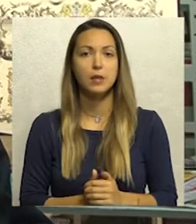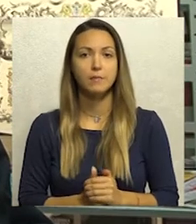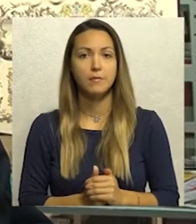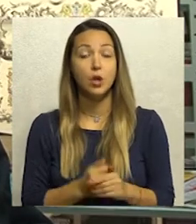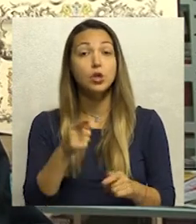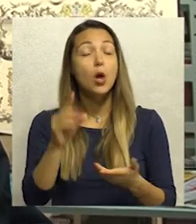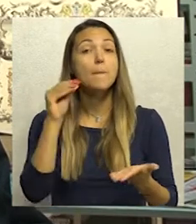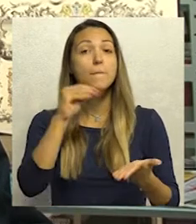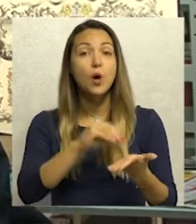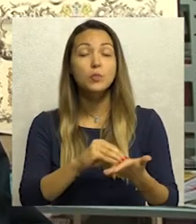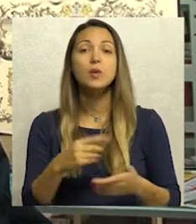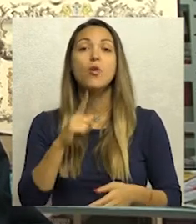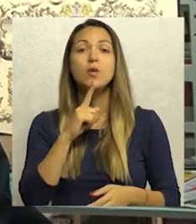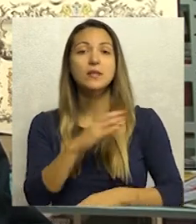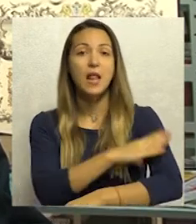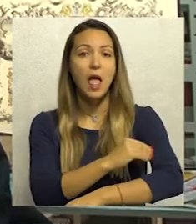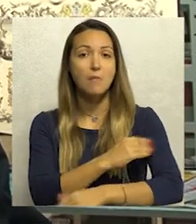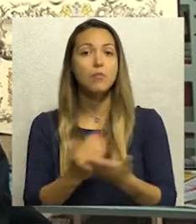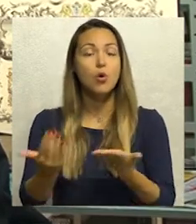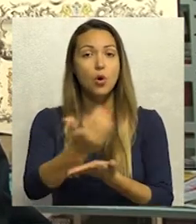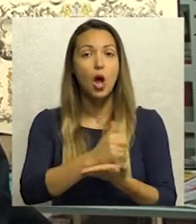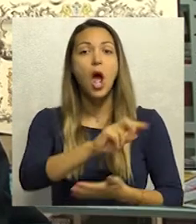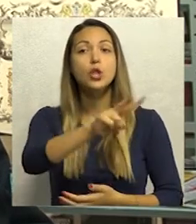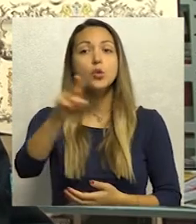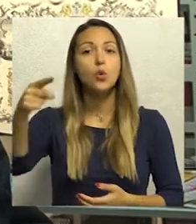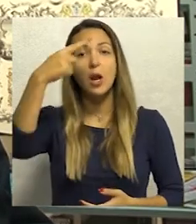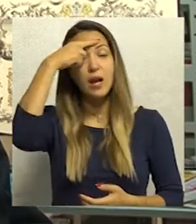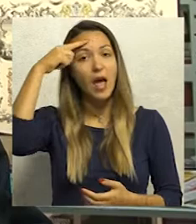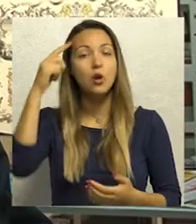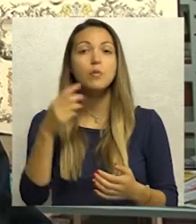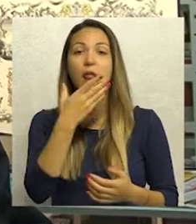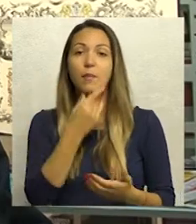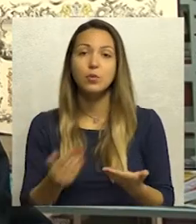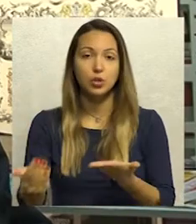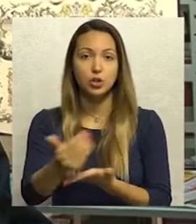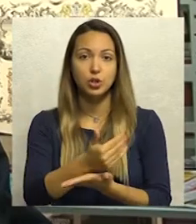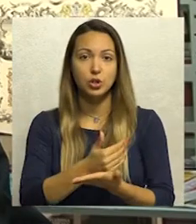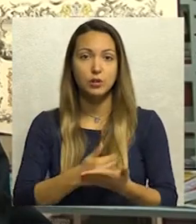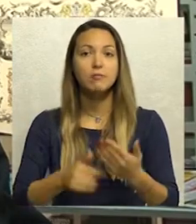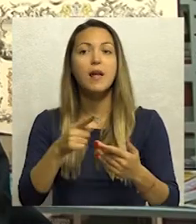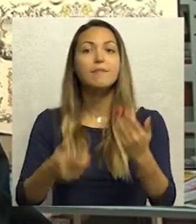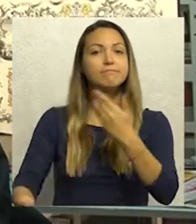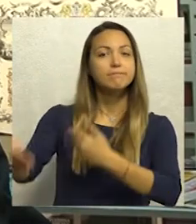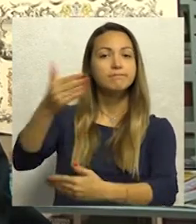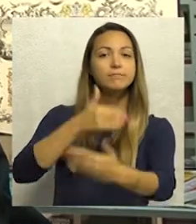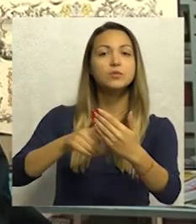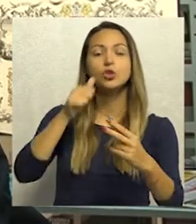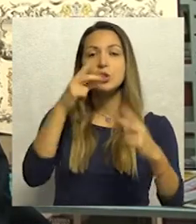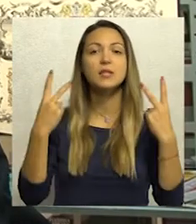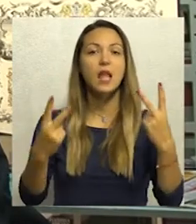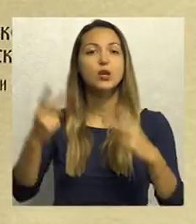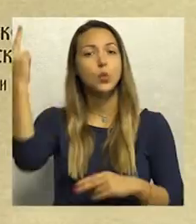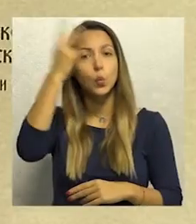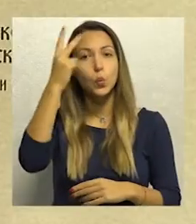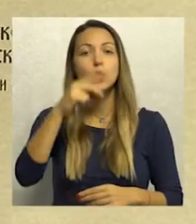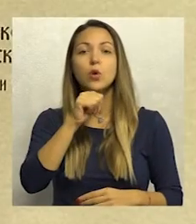slabo koristimo, a neki drugi narodi bi to vrlo lepo iskoristili kao pravočetak nečega što je veoma značio za svaku kulturu i svaki narod.